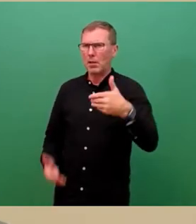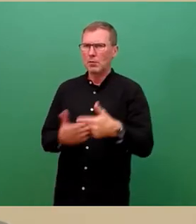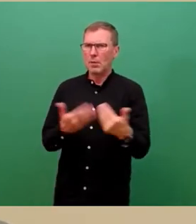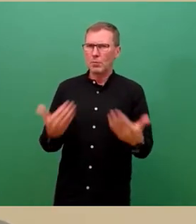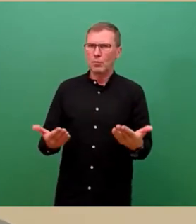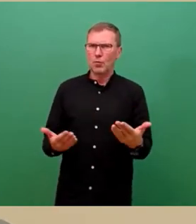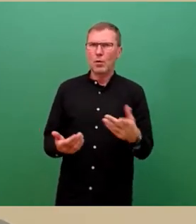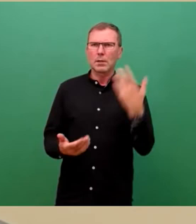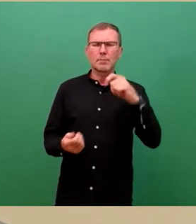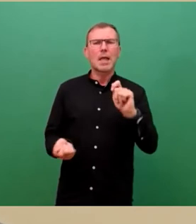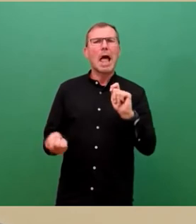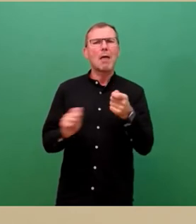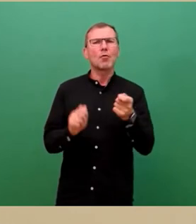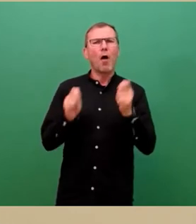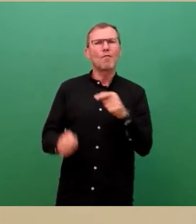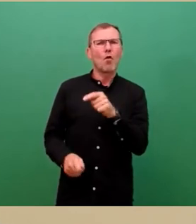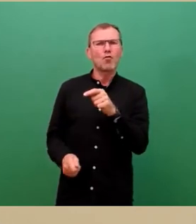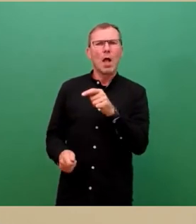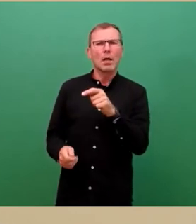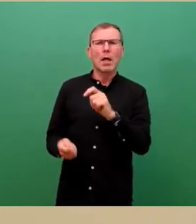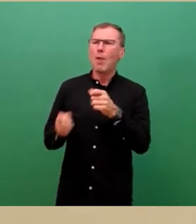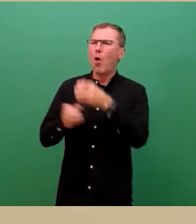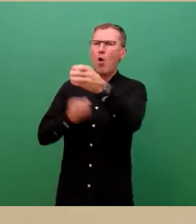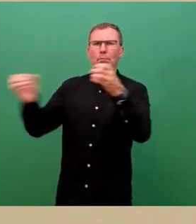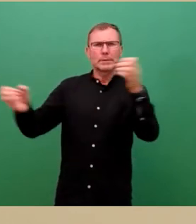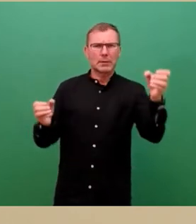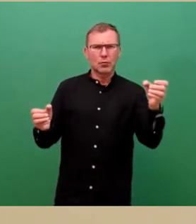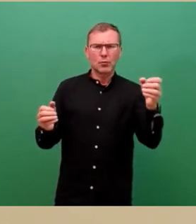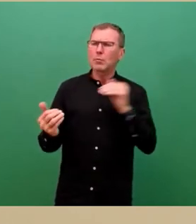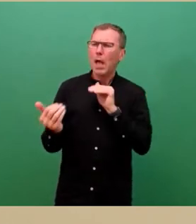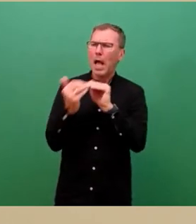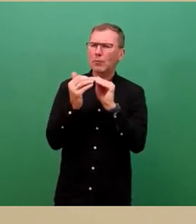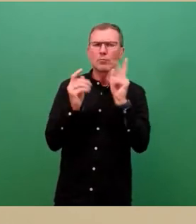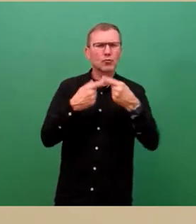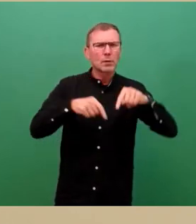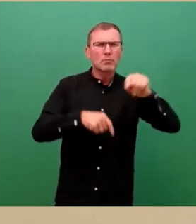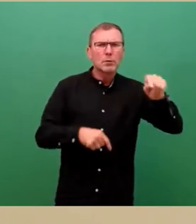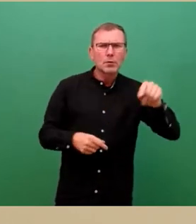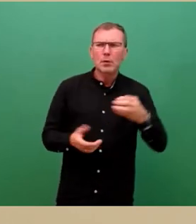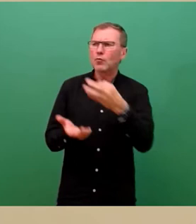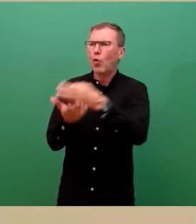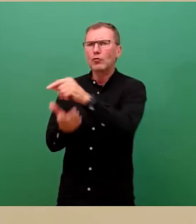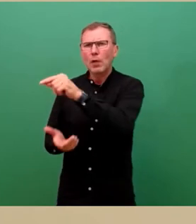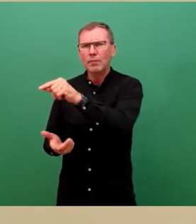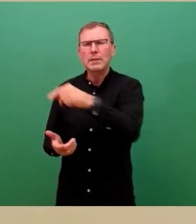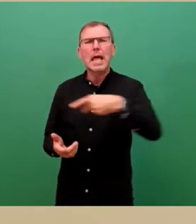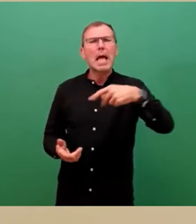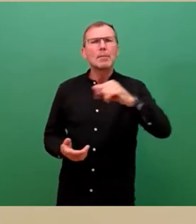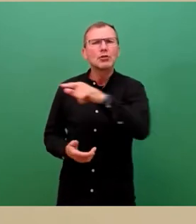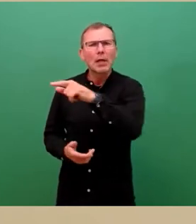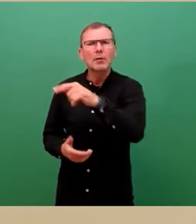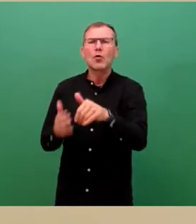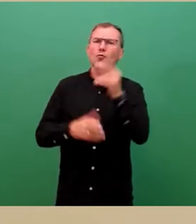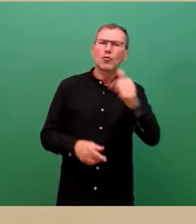es Änderungsvorschläge im Rahmen der Umsetzung gab und nach Abstimmungen mit Stadtbezirken und Urtschaften, beispielsweise in Piechen, der Neustadt, in